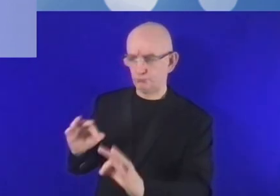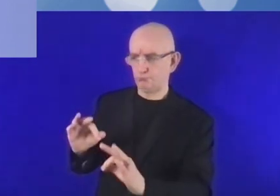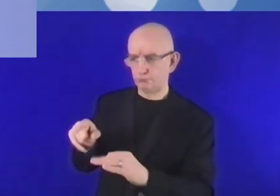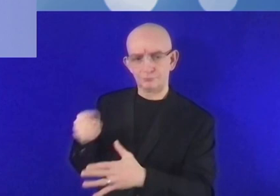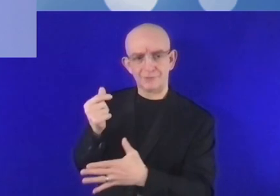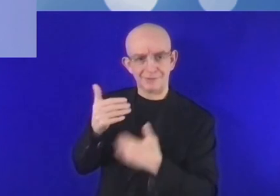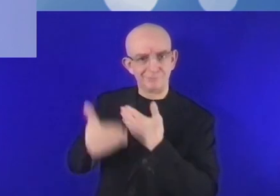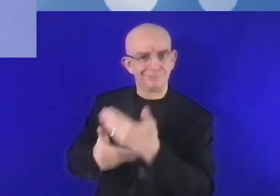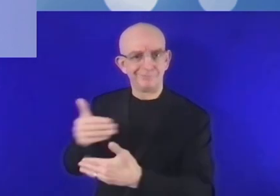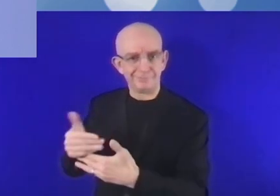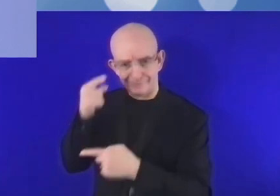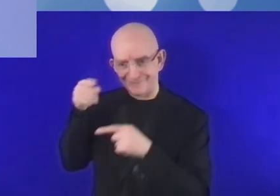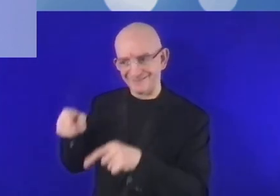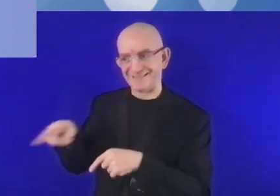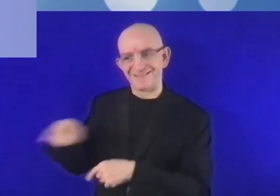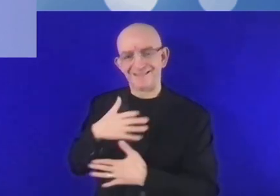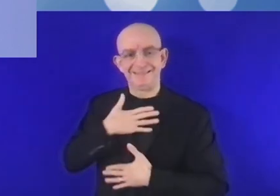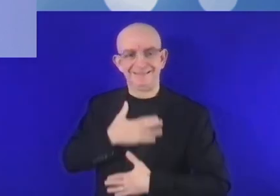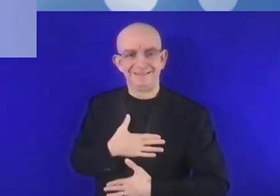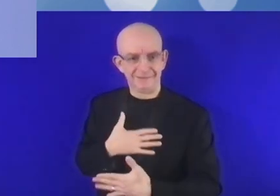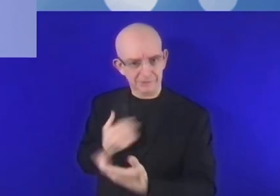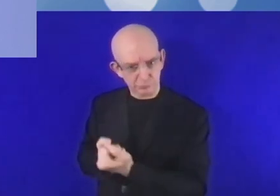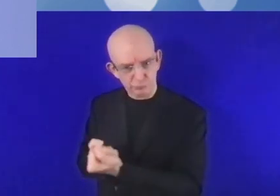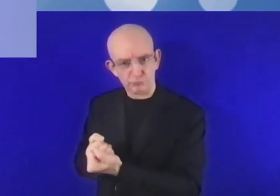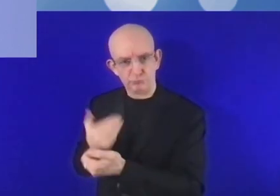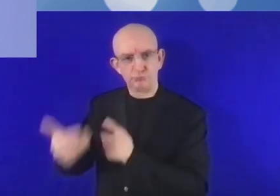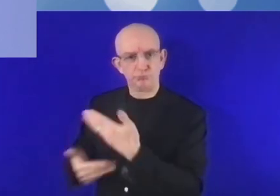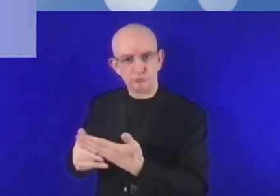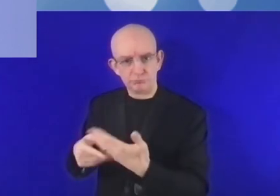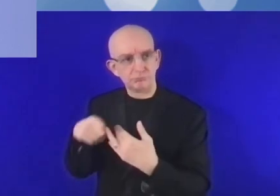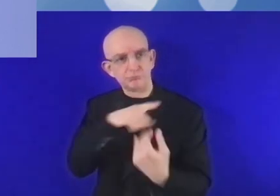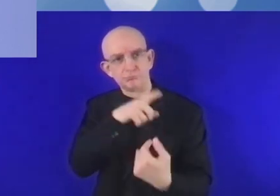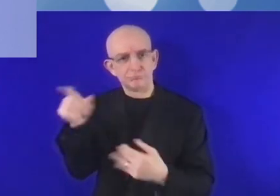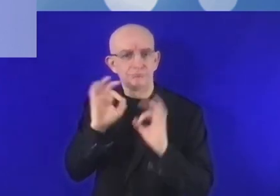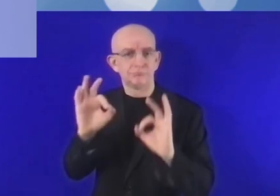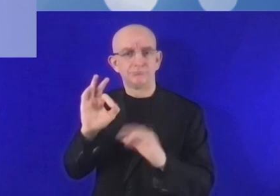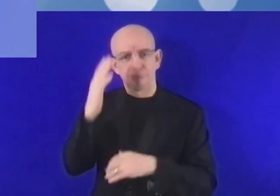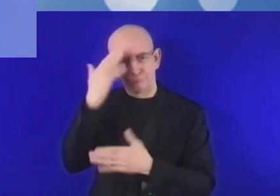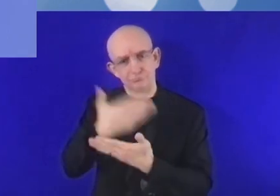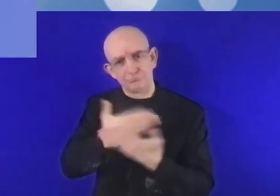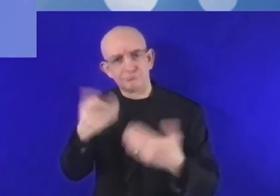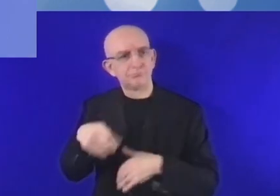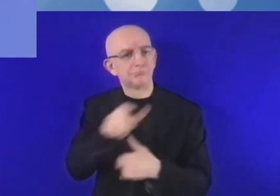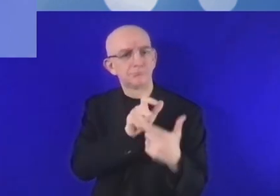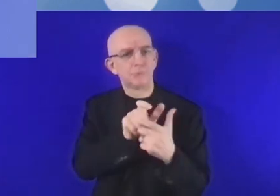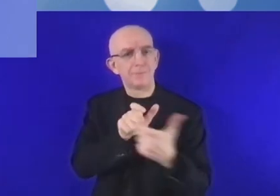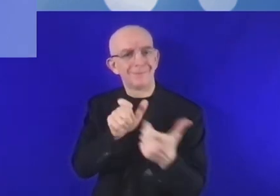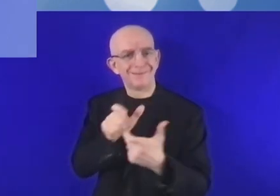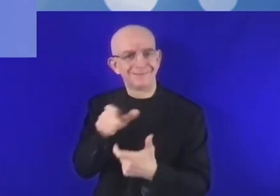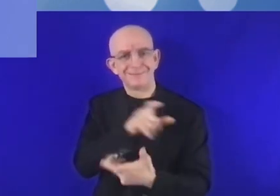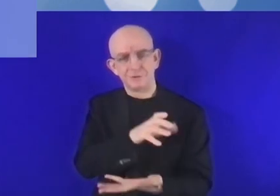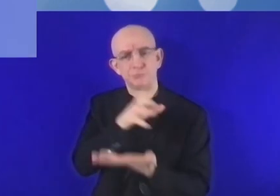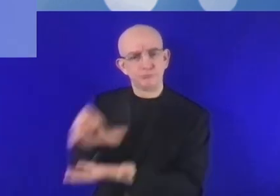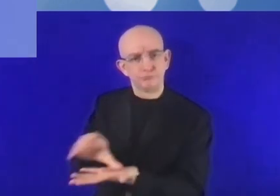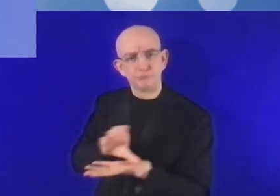aux start-up, ou aux PME dont les start-up. Il ne faut pas financer que les grandes